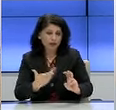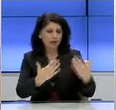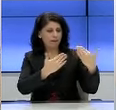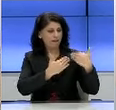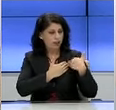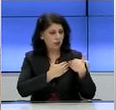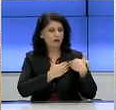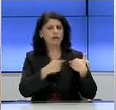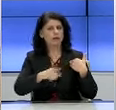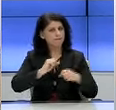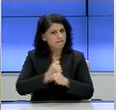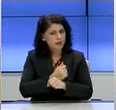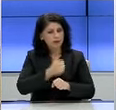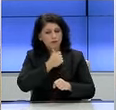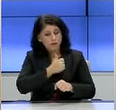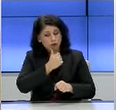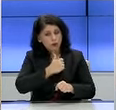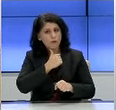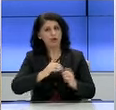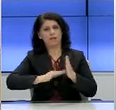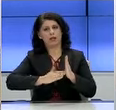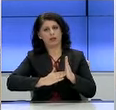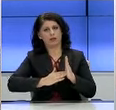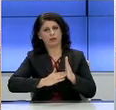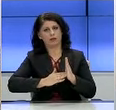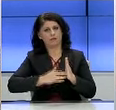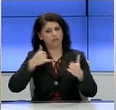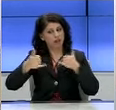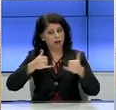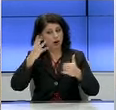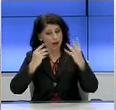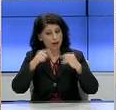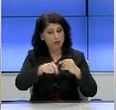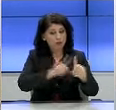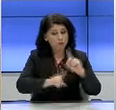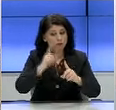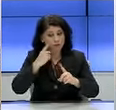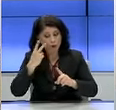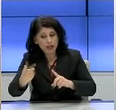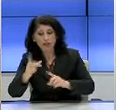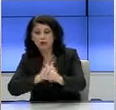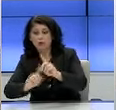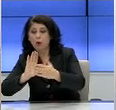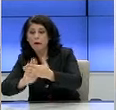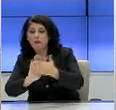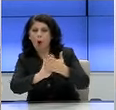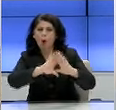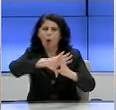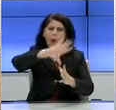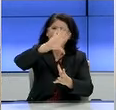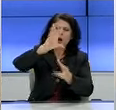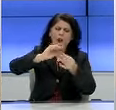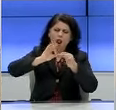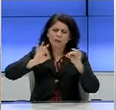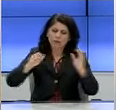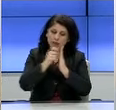υπευθυνότητα, με επιμονή και υπομονή από τις υπηρεσίες μας. Αλλά πώς πας το κομμάτι της καθημερινότητας αποτελούν οι τεχνικές μας